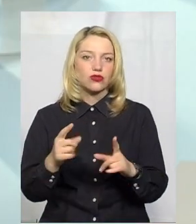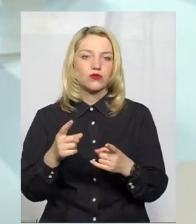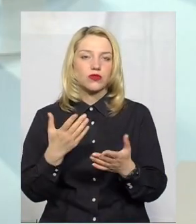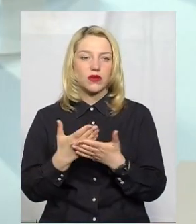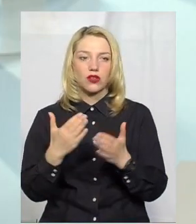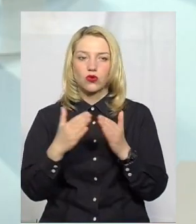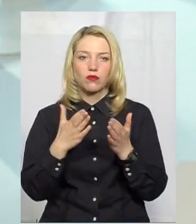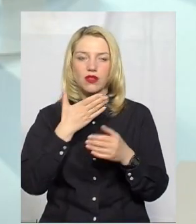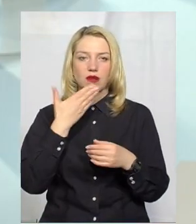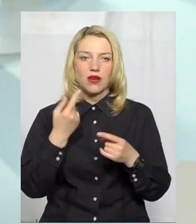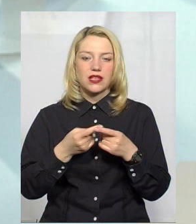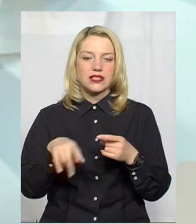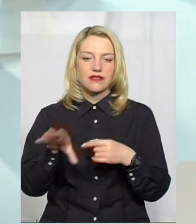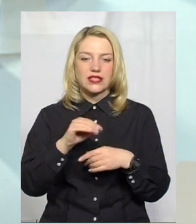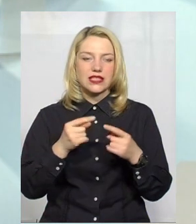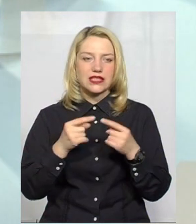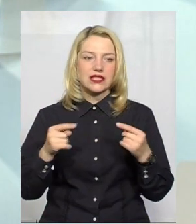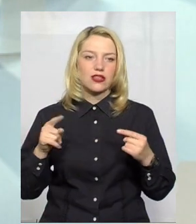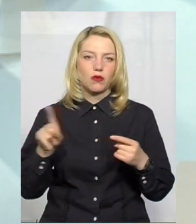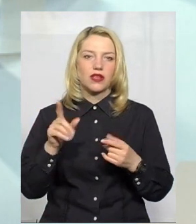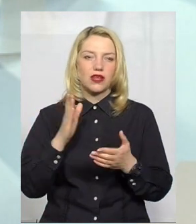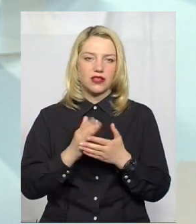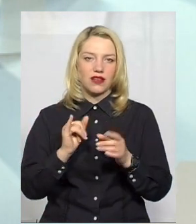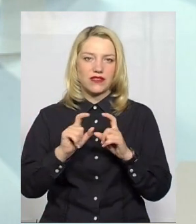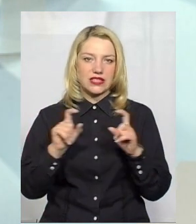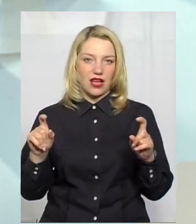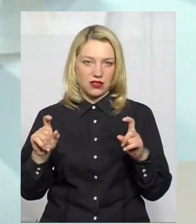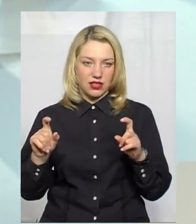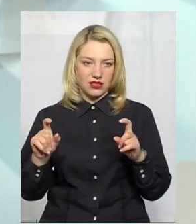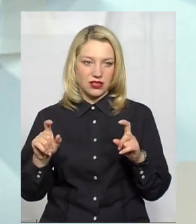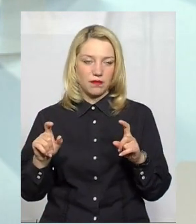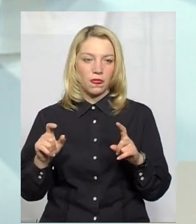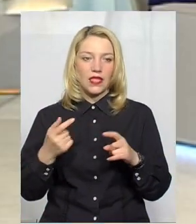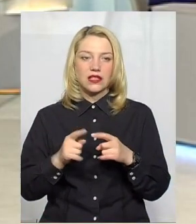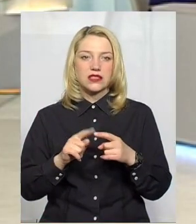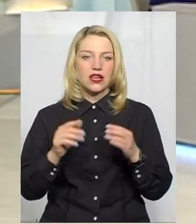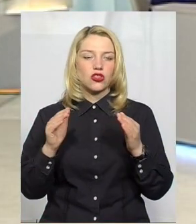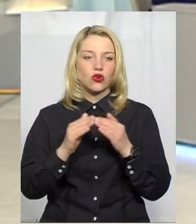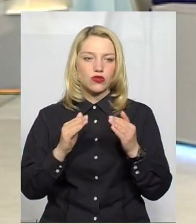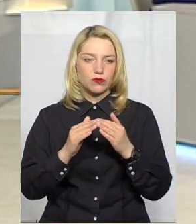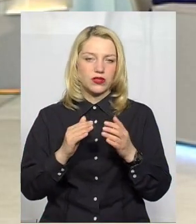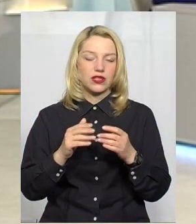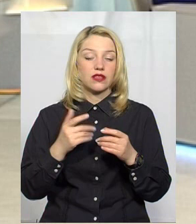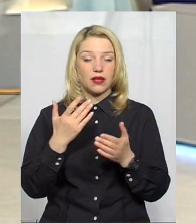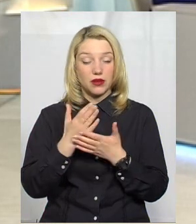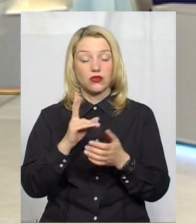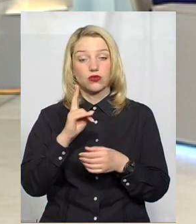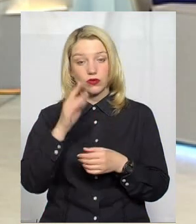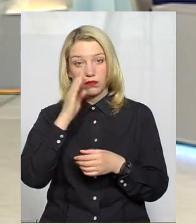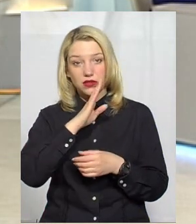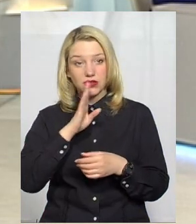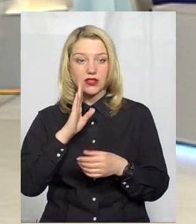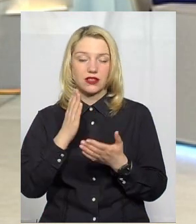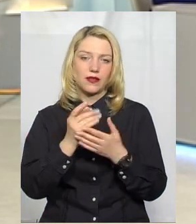наприклад, вдома нема всіх тих засобів, які є у закладі. Особливо для такого? Це все домашнього життя. Так, є батьків, яких там